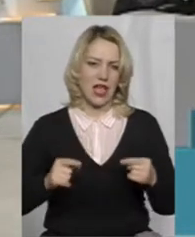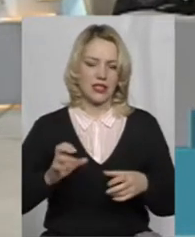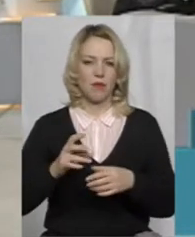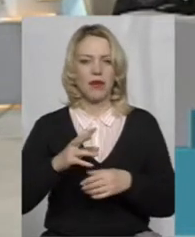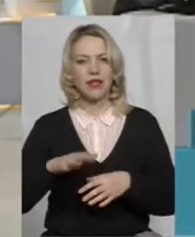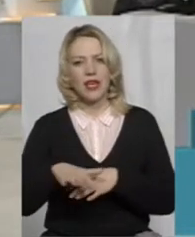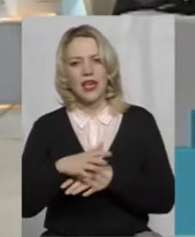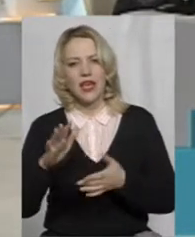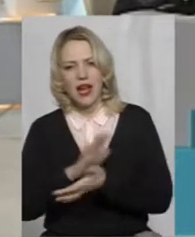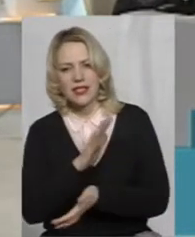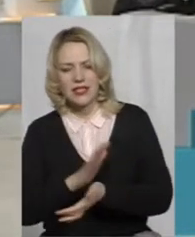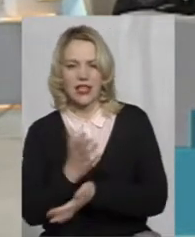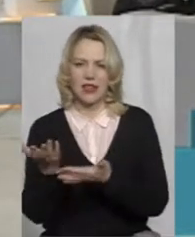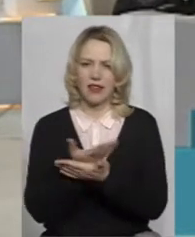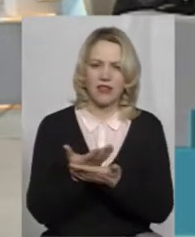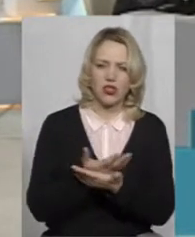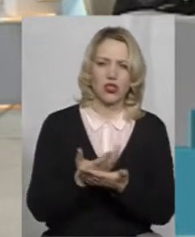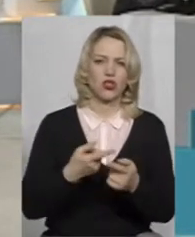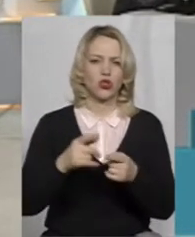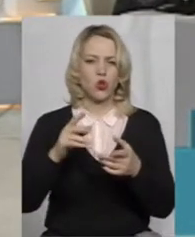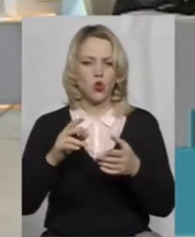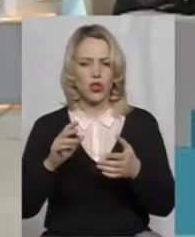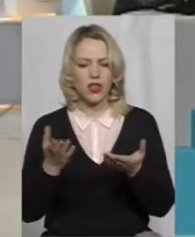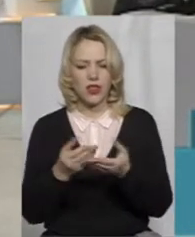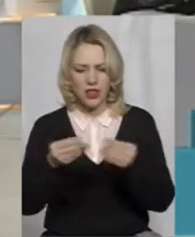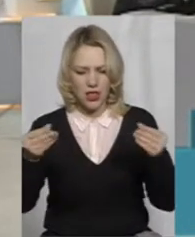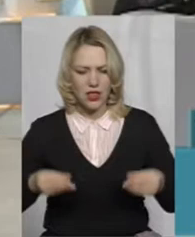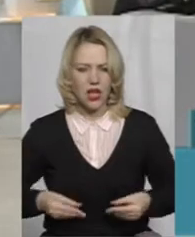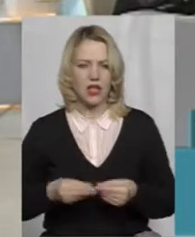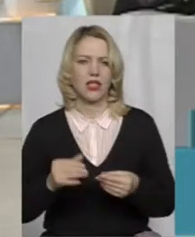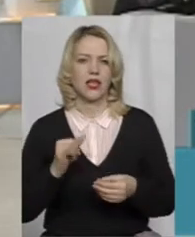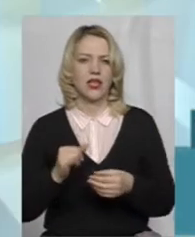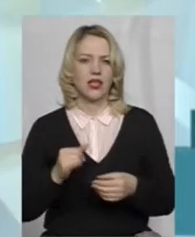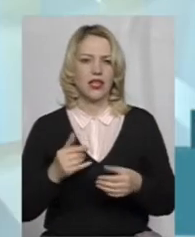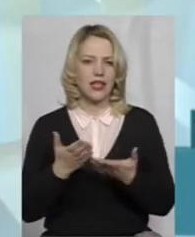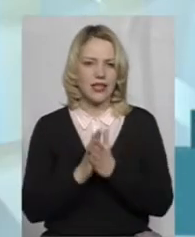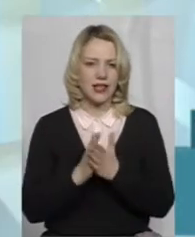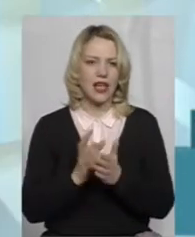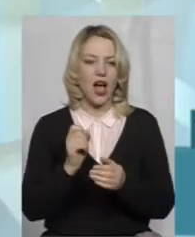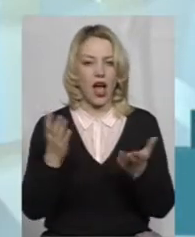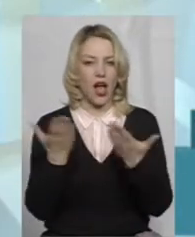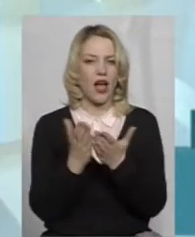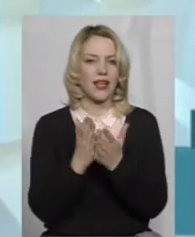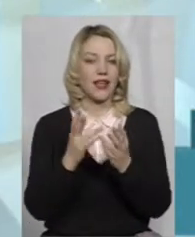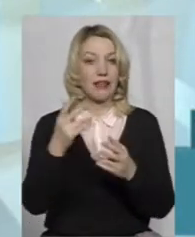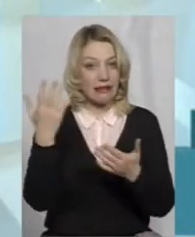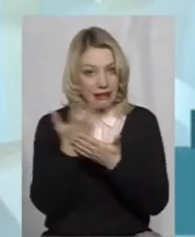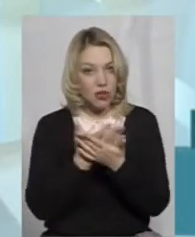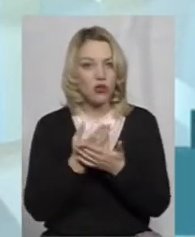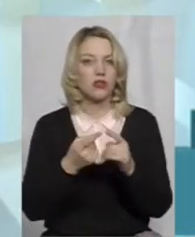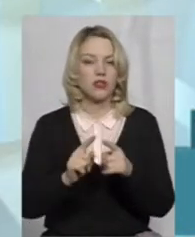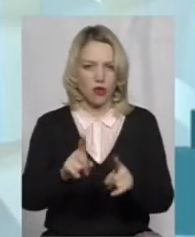інформації, і газети, і журналы, і книги, а кіно це особий статус. Тому що,